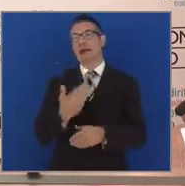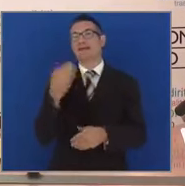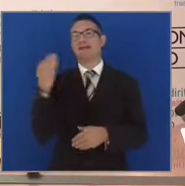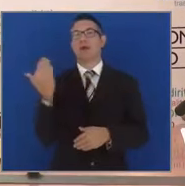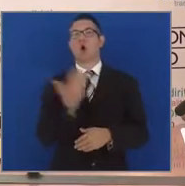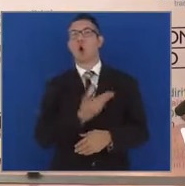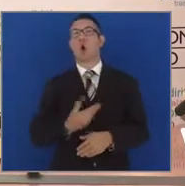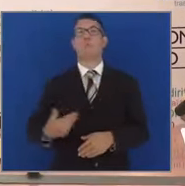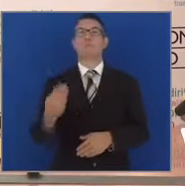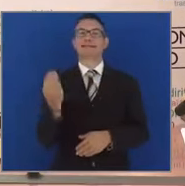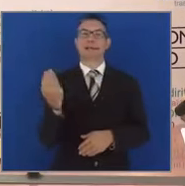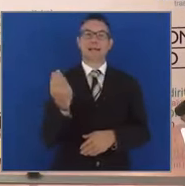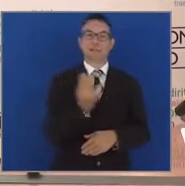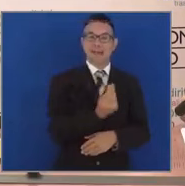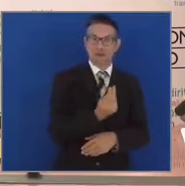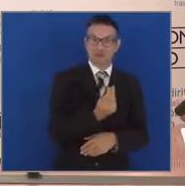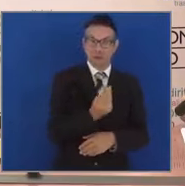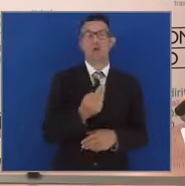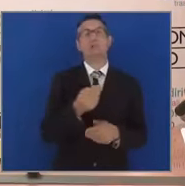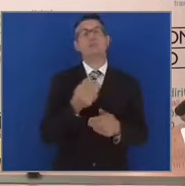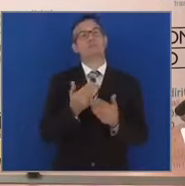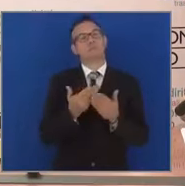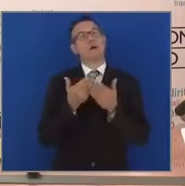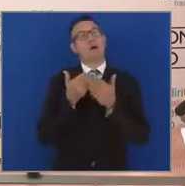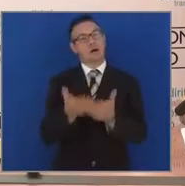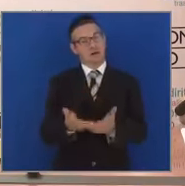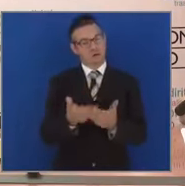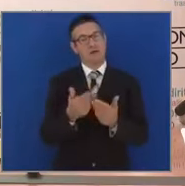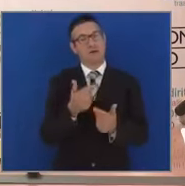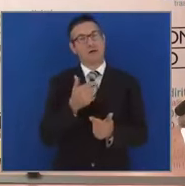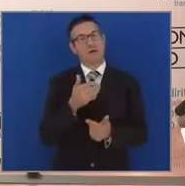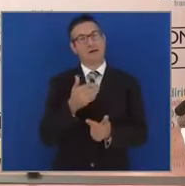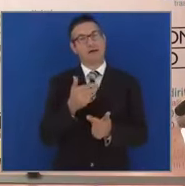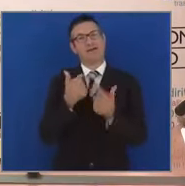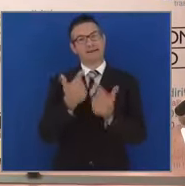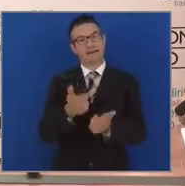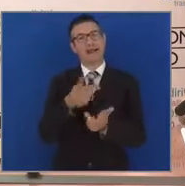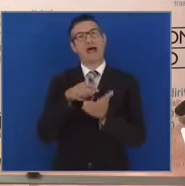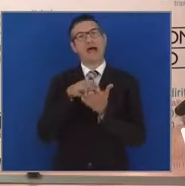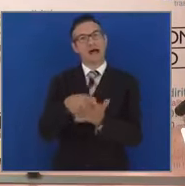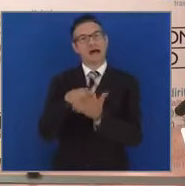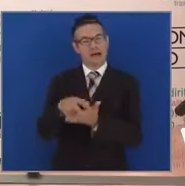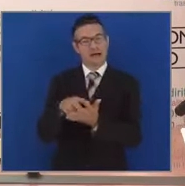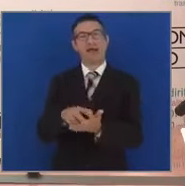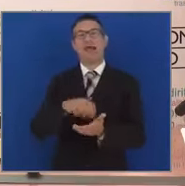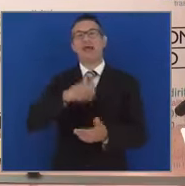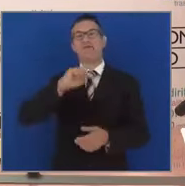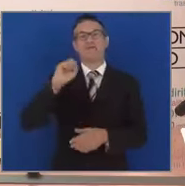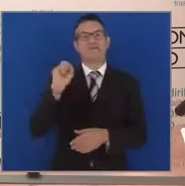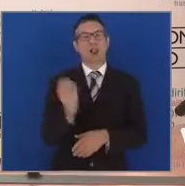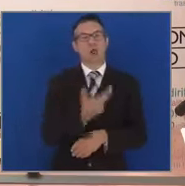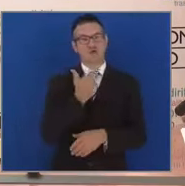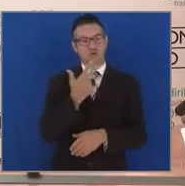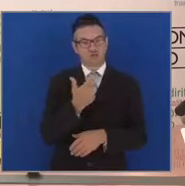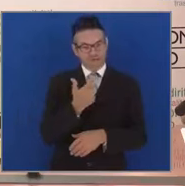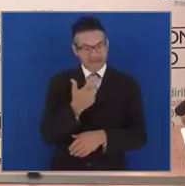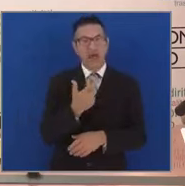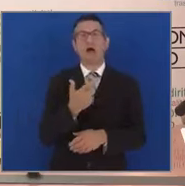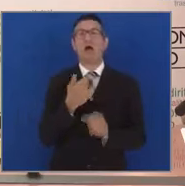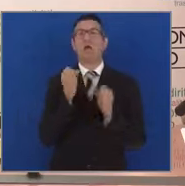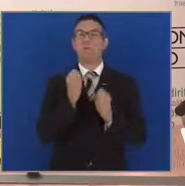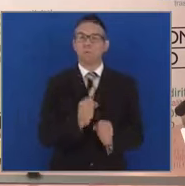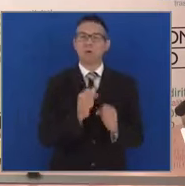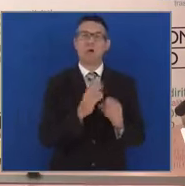investimenti ma velocità e realizzazione di queste opere. L'economia riparte se c'è